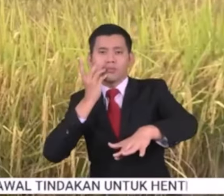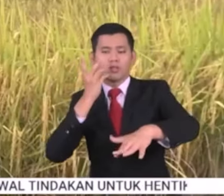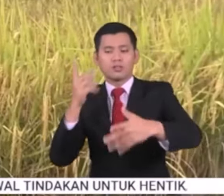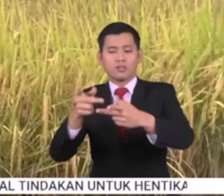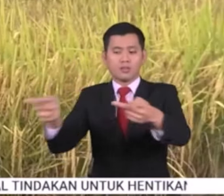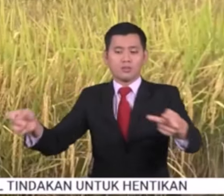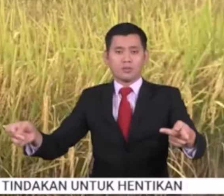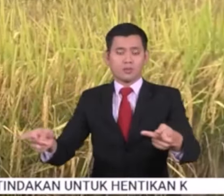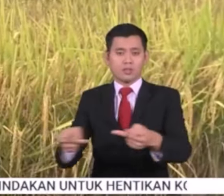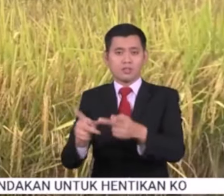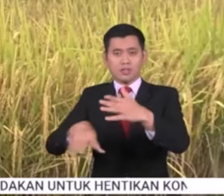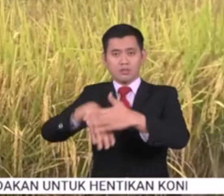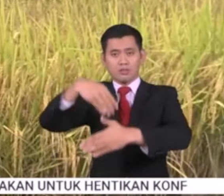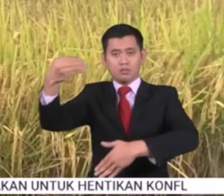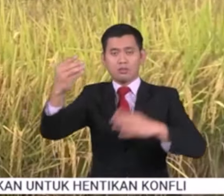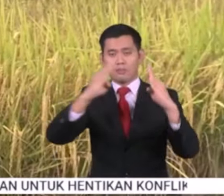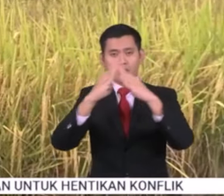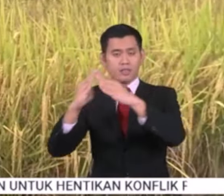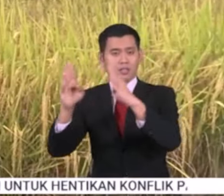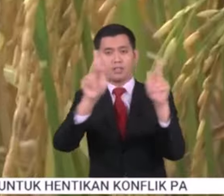ke kawasan pinggir dan luar bandar. Terima kasih.